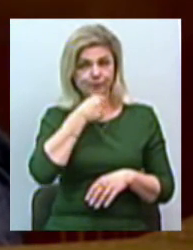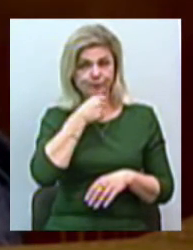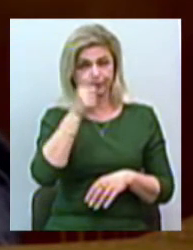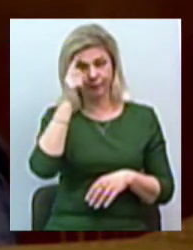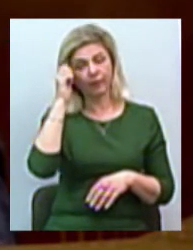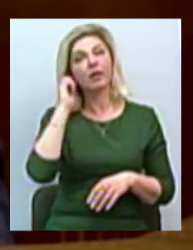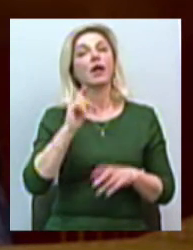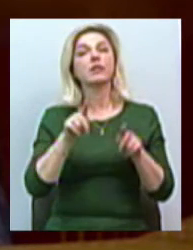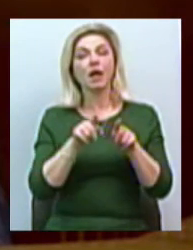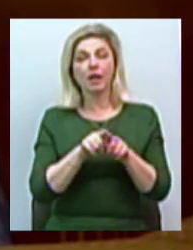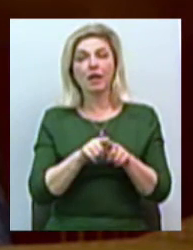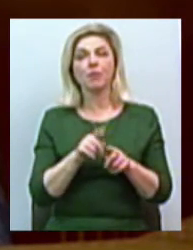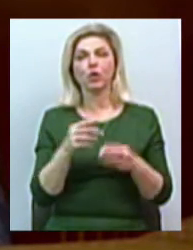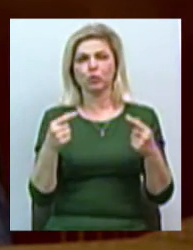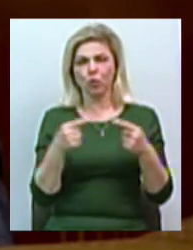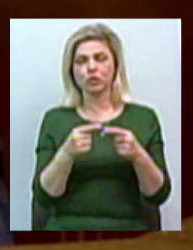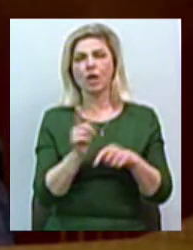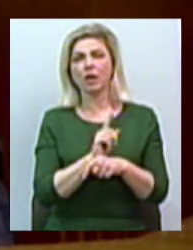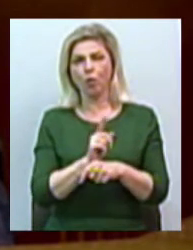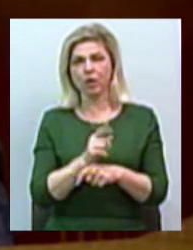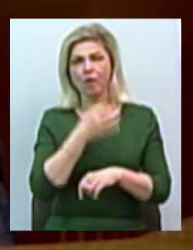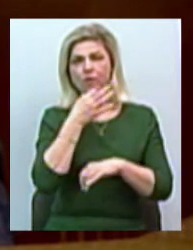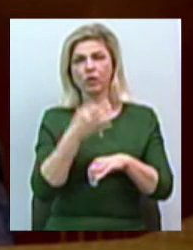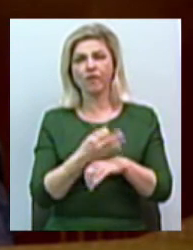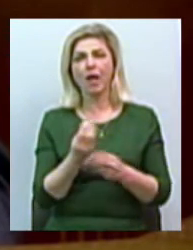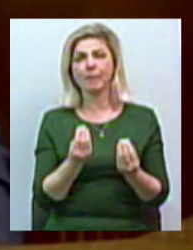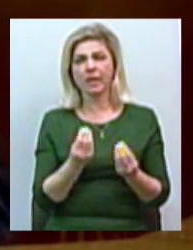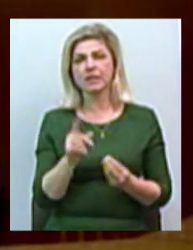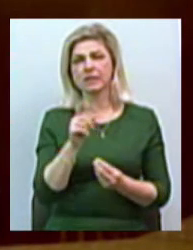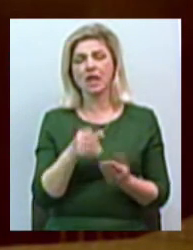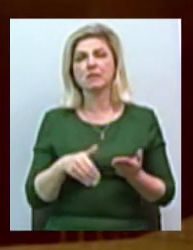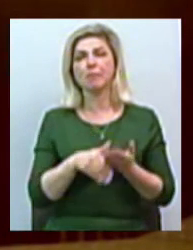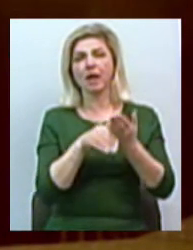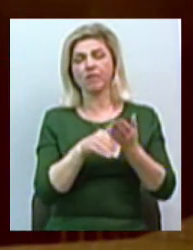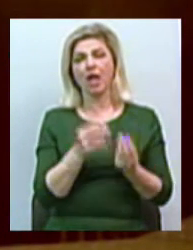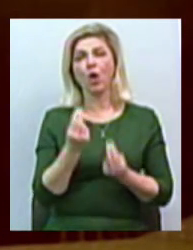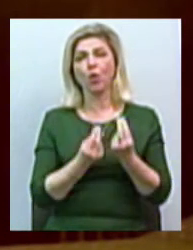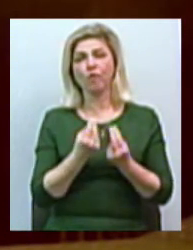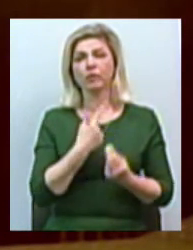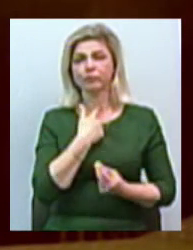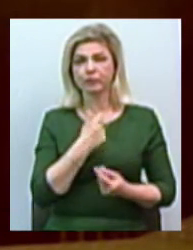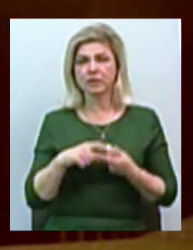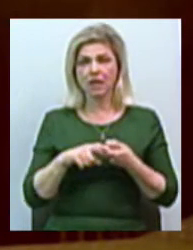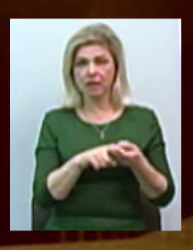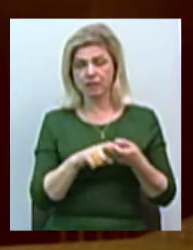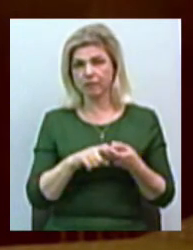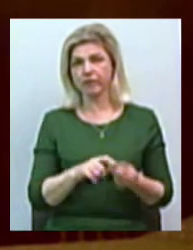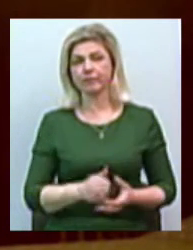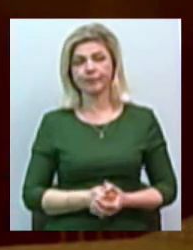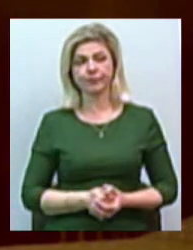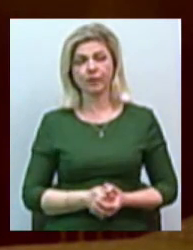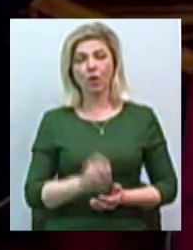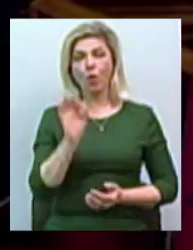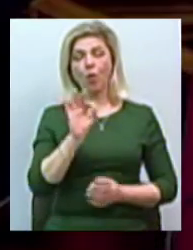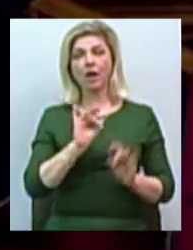Таким чином, чітко регламентуємо відповідальність бізнесу за провокацію та сприяння ігровій залежності, лудоманії. Щодо